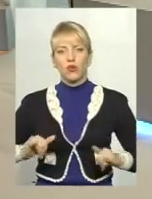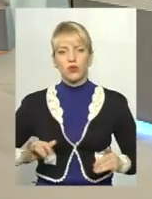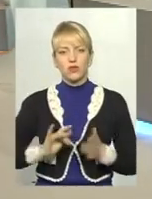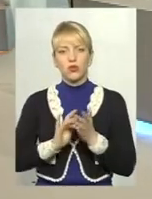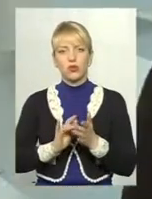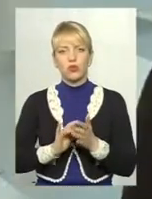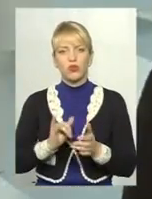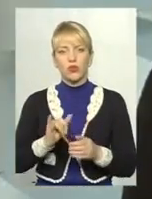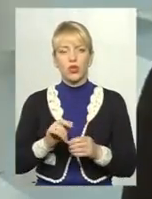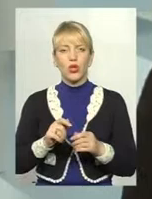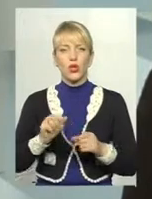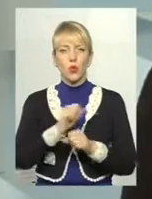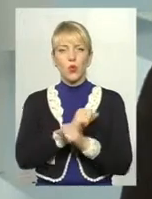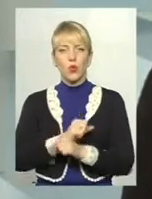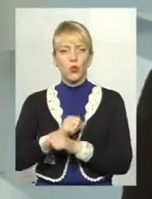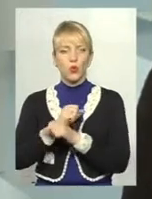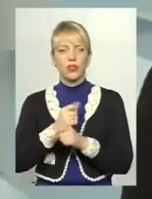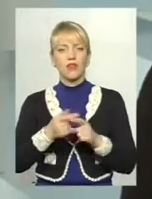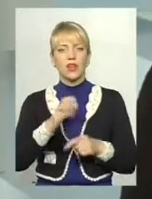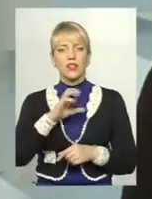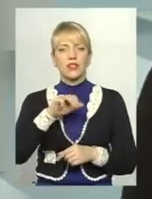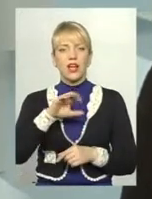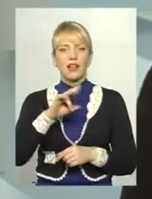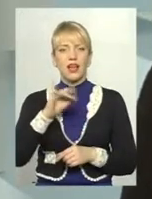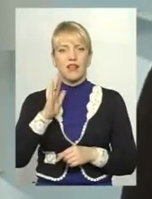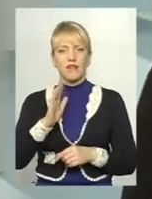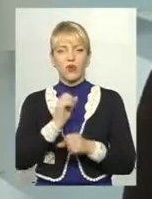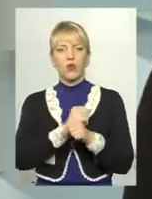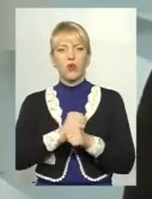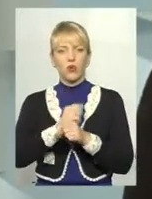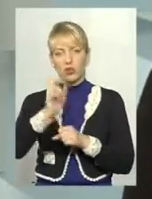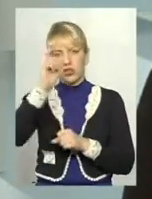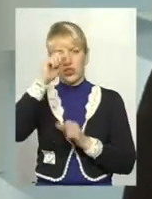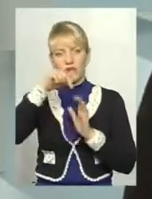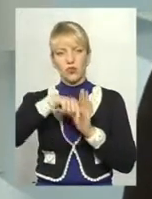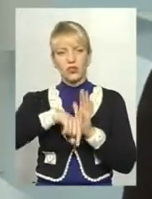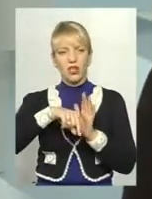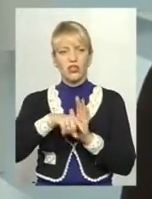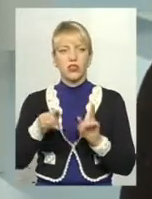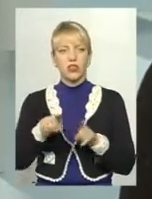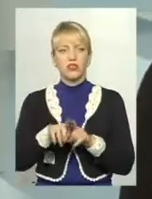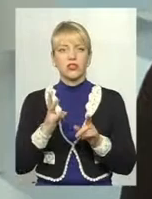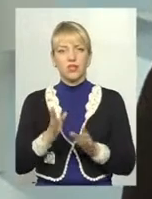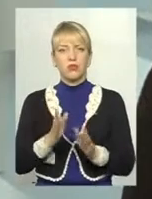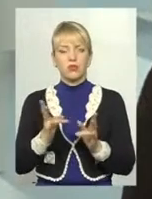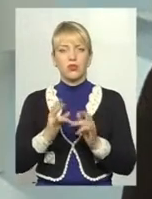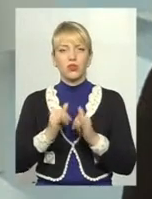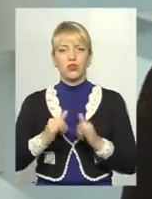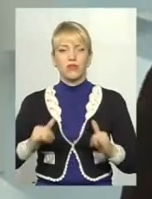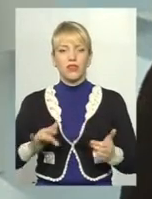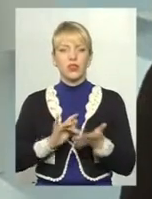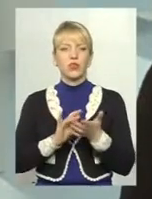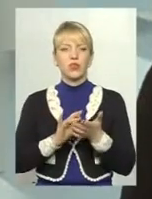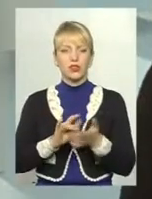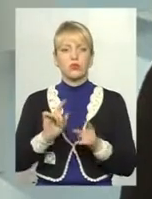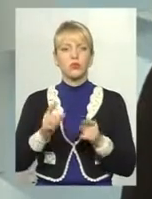курортів. Курорт у нас в Сатанові, це є курорт державного значення, і також потрібно буде його розвивати в плані туризму,